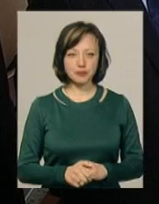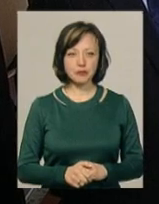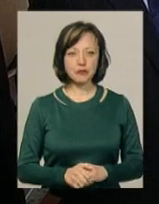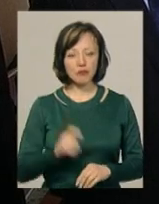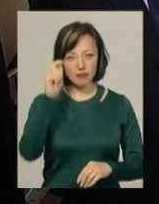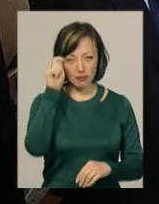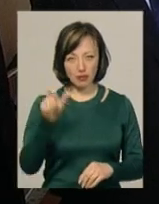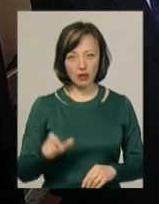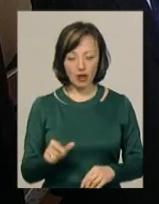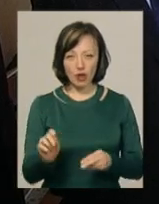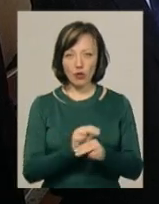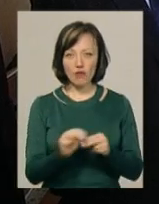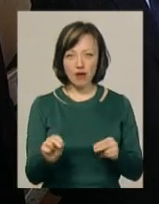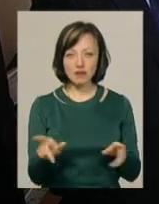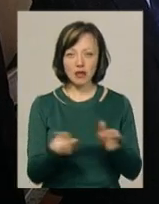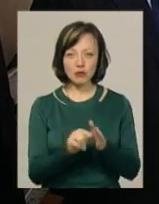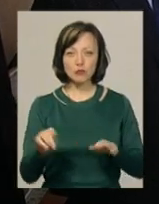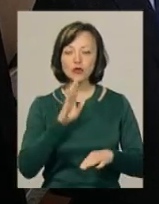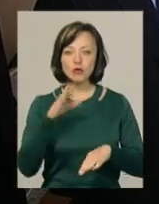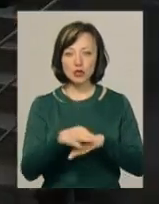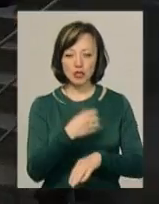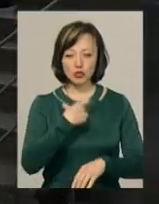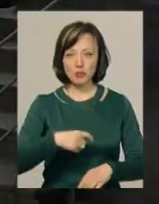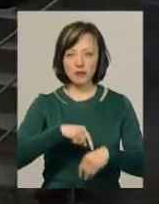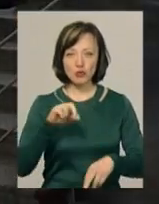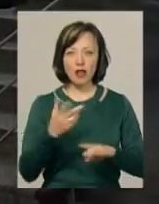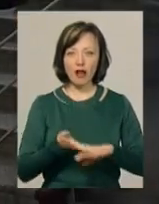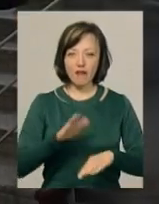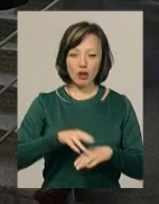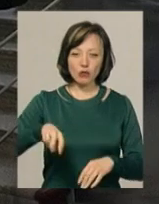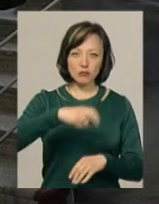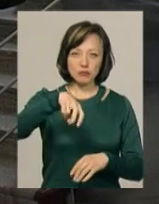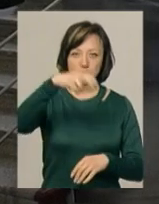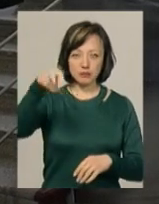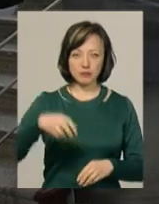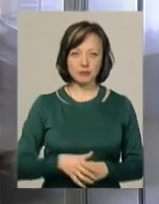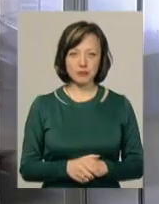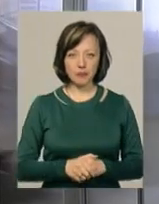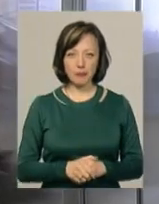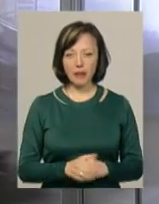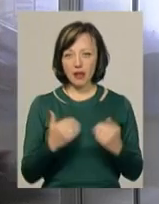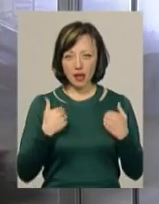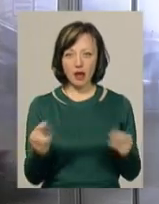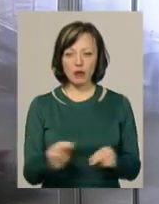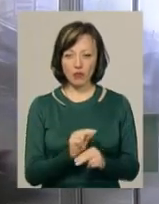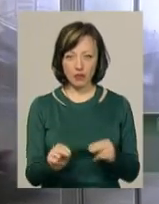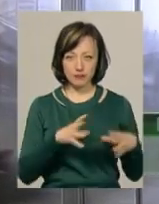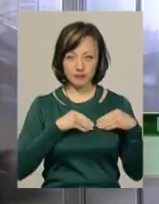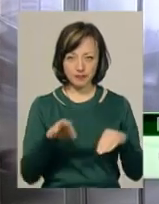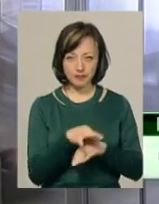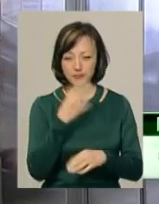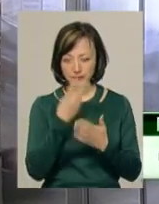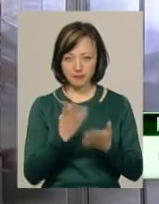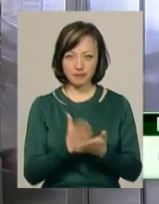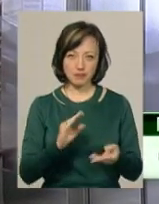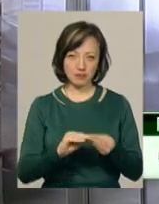Гуцел лікувався в госпіталі разом із дружиною. Тоді на собі відчули, як важко підніматися з поверху на поверх. Я лікувався з дружиною і бачив